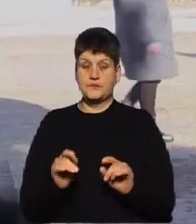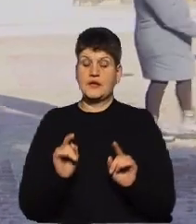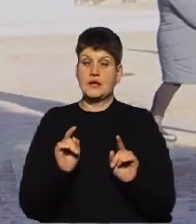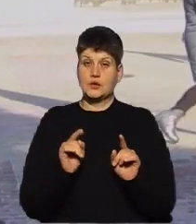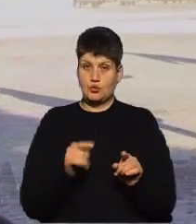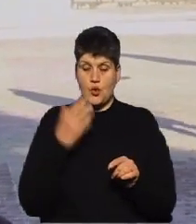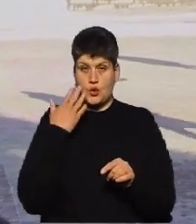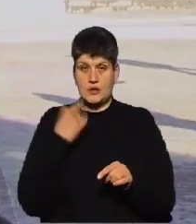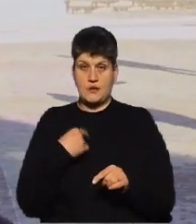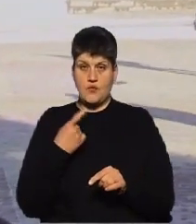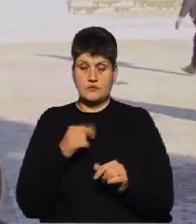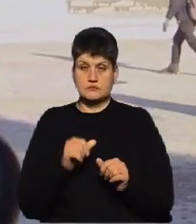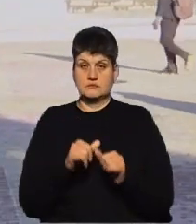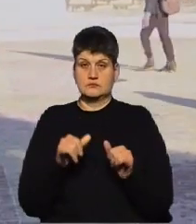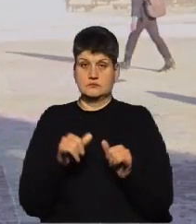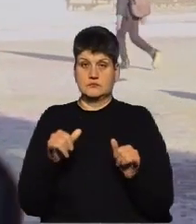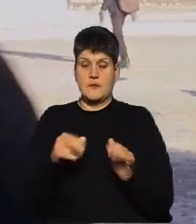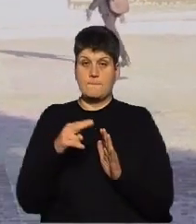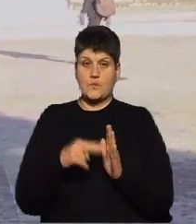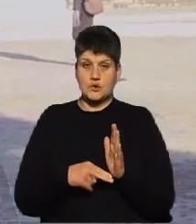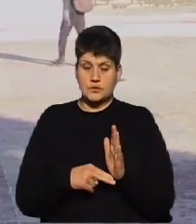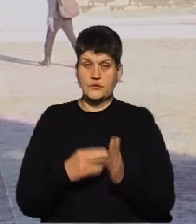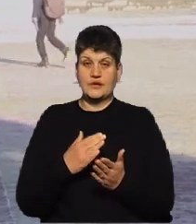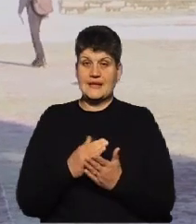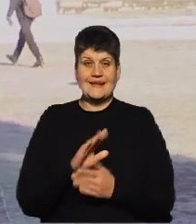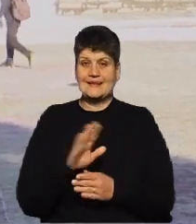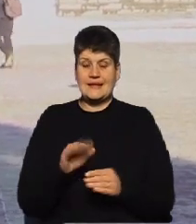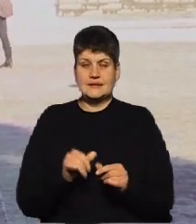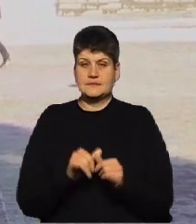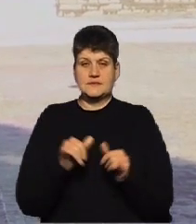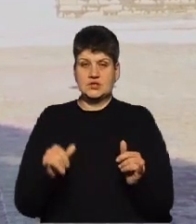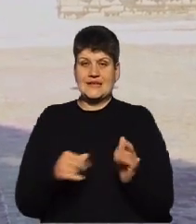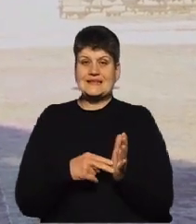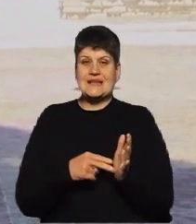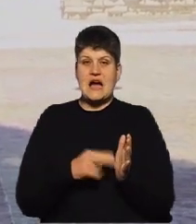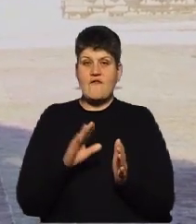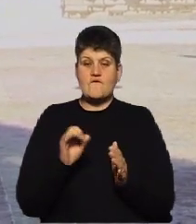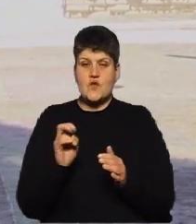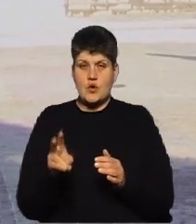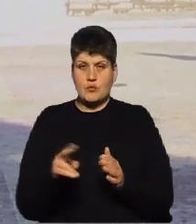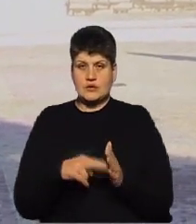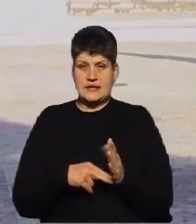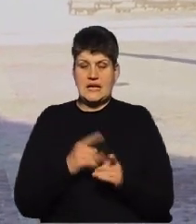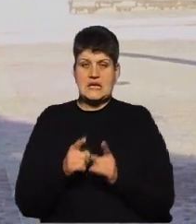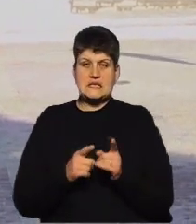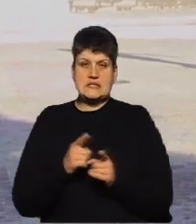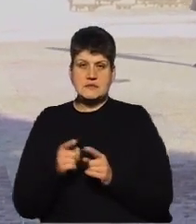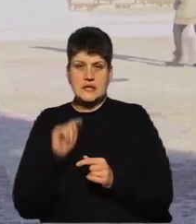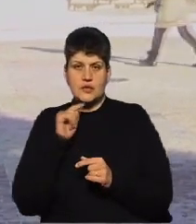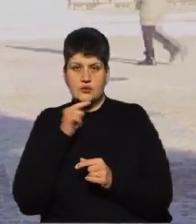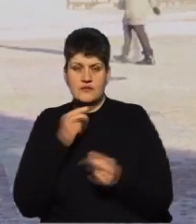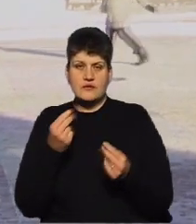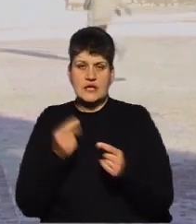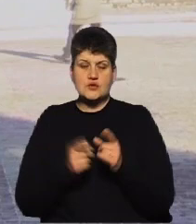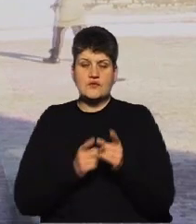говоримо про зростання саме податків, то відбувається не саме зростання ставок податків, а відбуваються якісь певні економічні, фінансові зміни